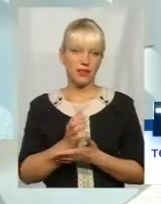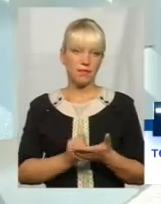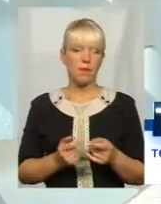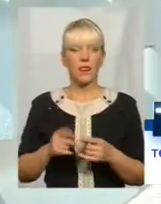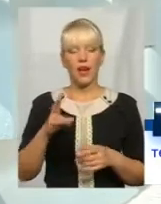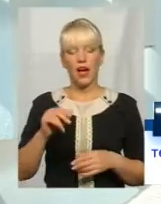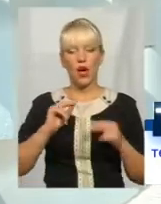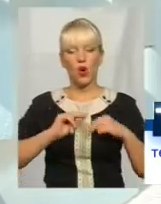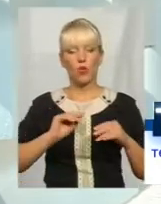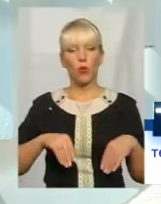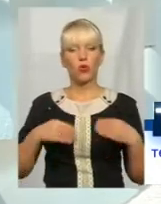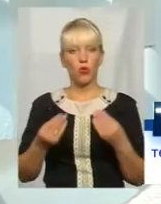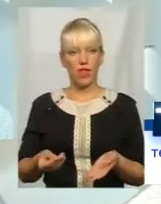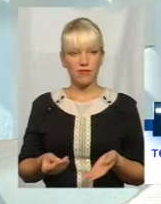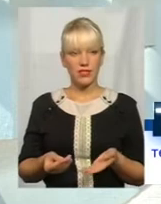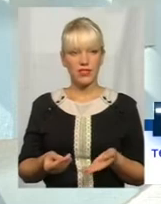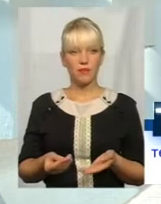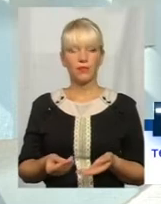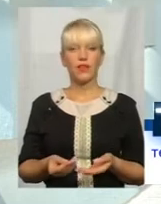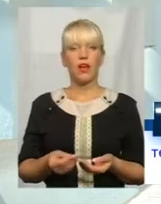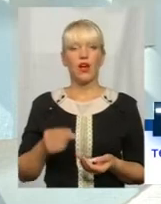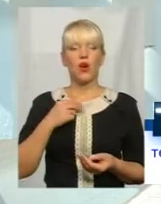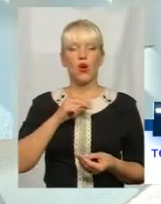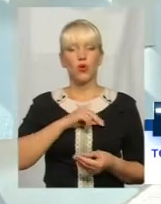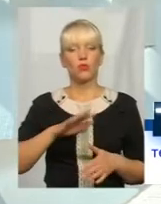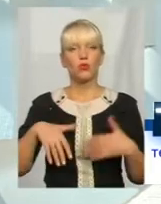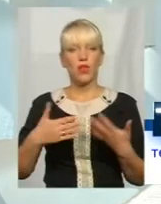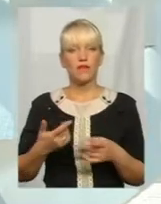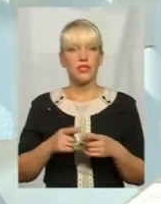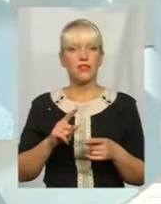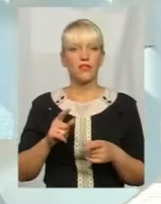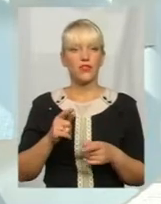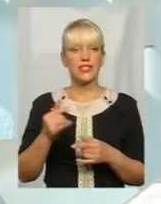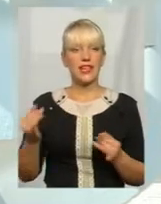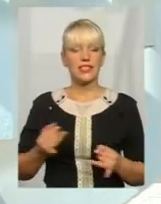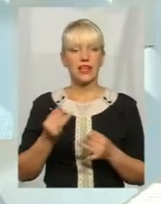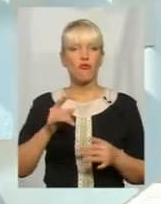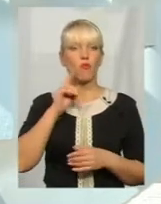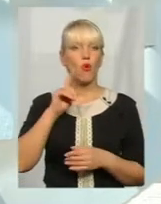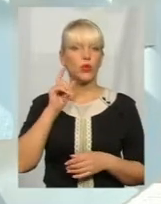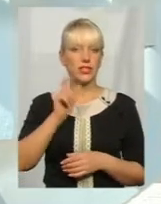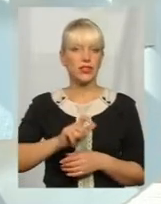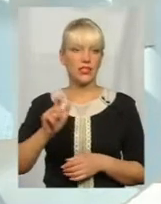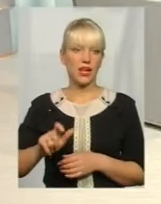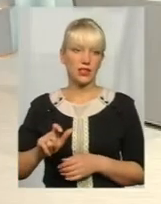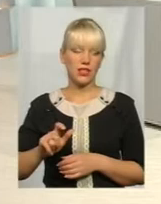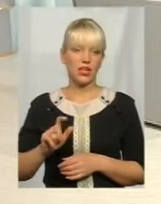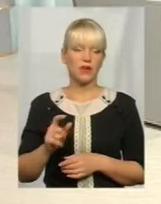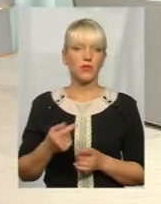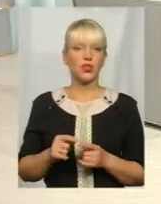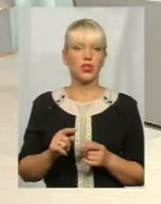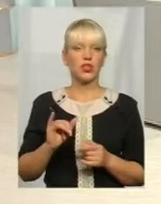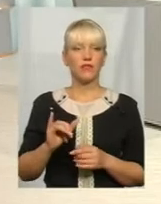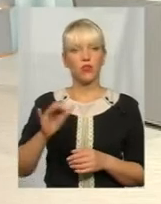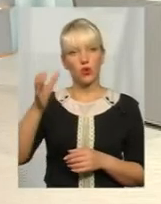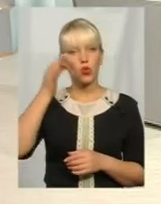роботодавці зацікавлені, звичайно, в молодих кадрах, але вони зацікавлені